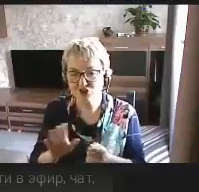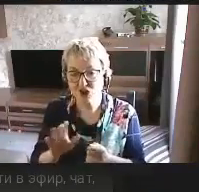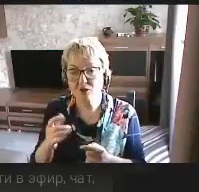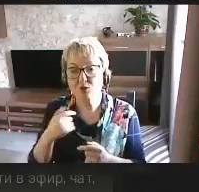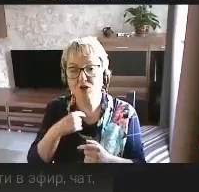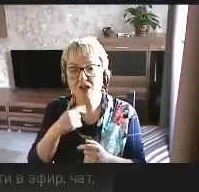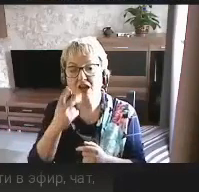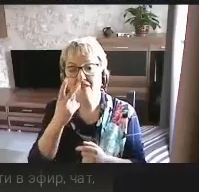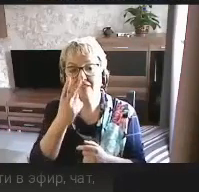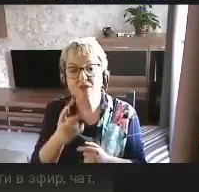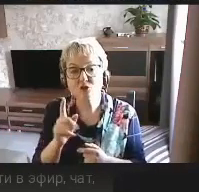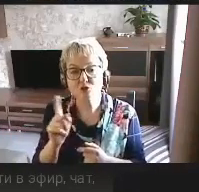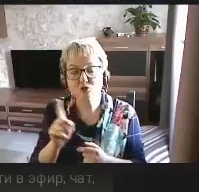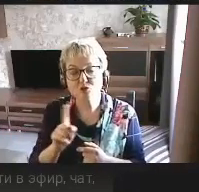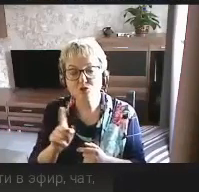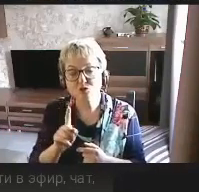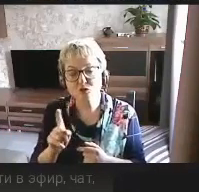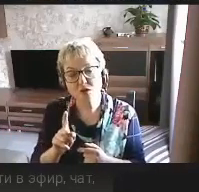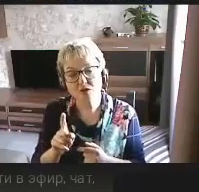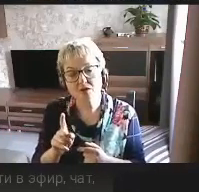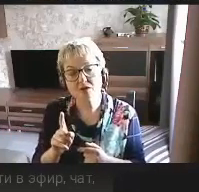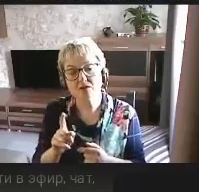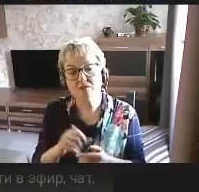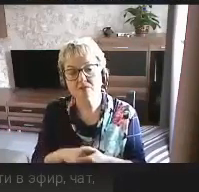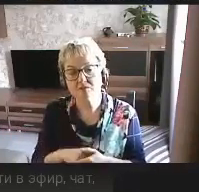я вижу, что